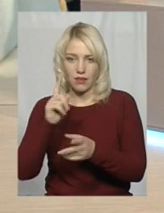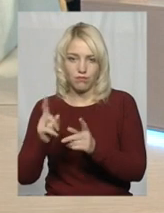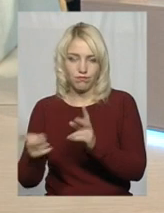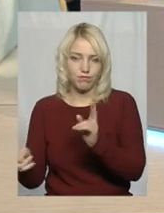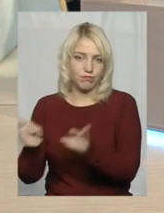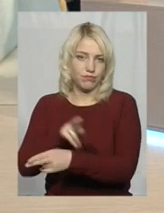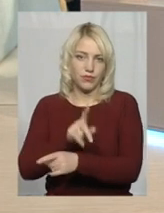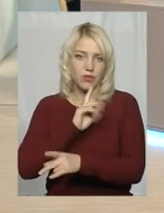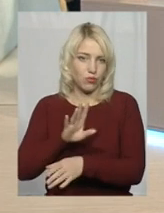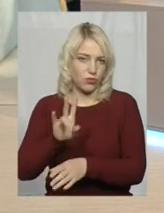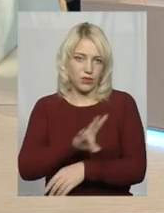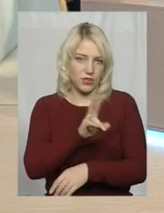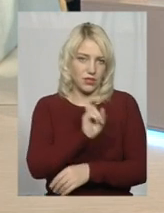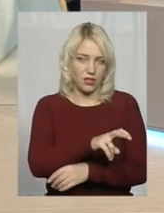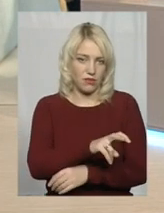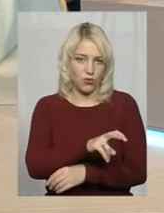у церкві.